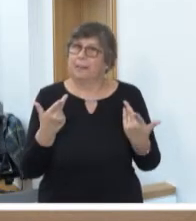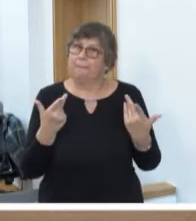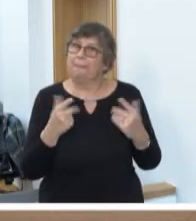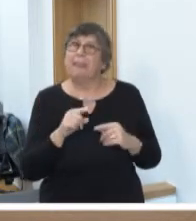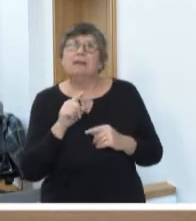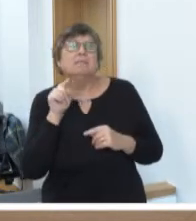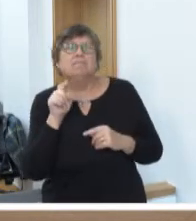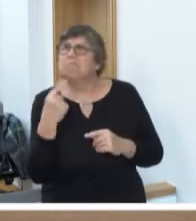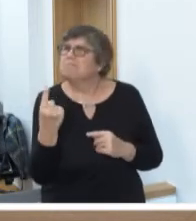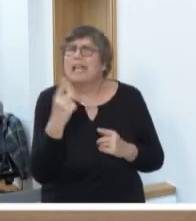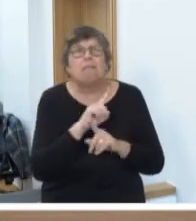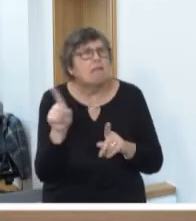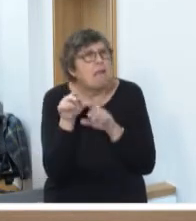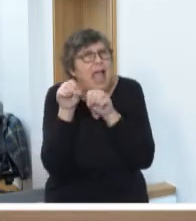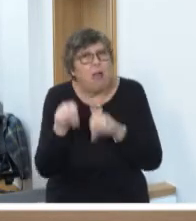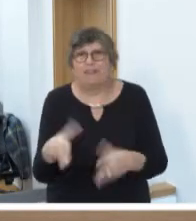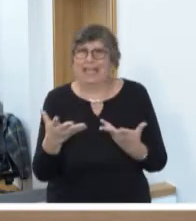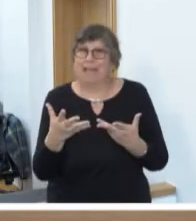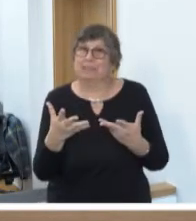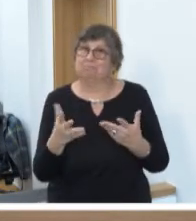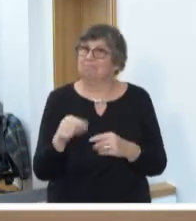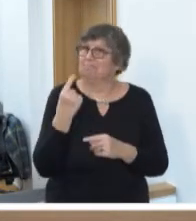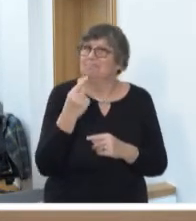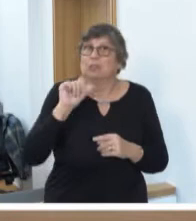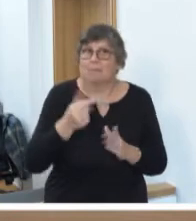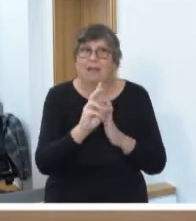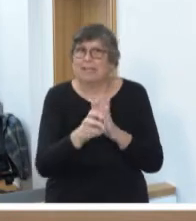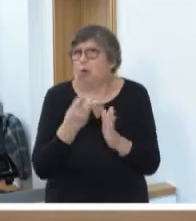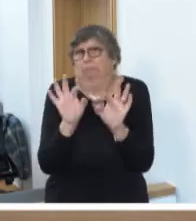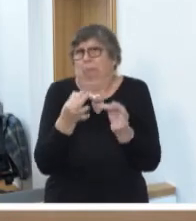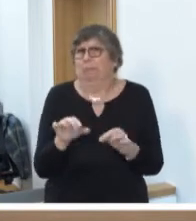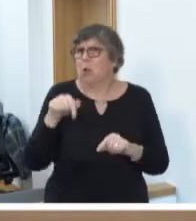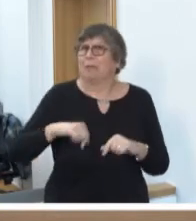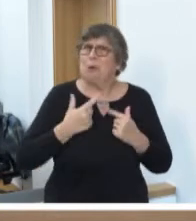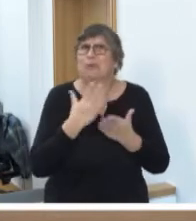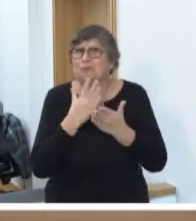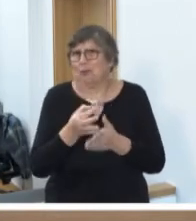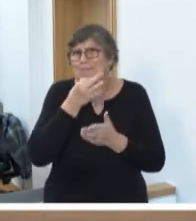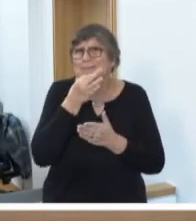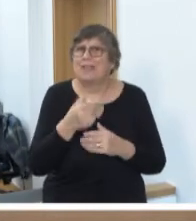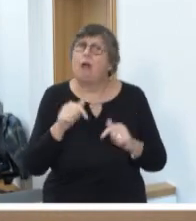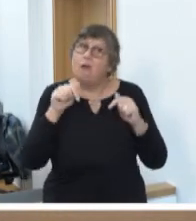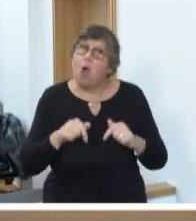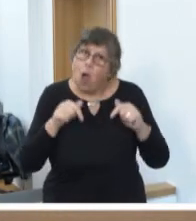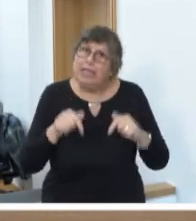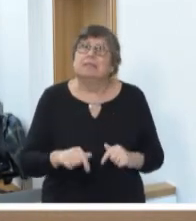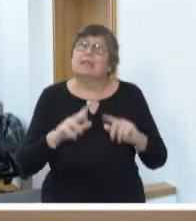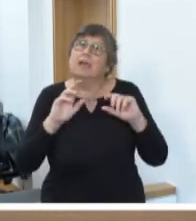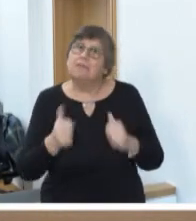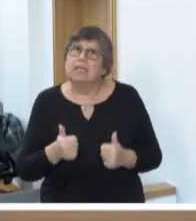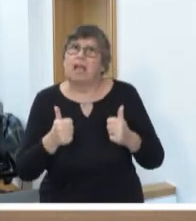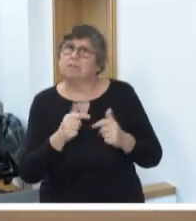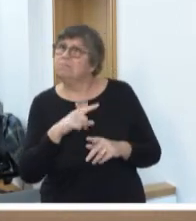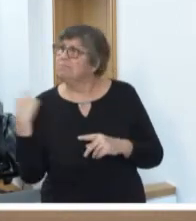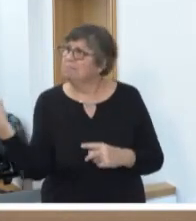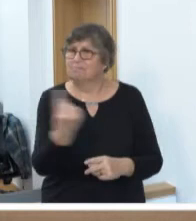nachgelassen hast an dem, was ich selbst zitiert, ich brauche es nicht zu wiederholen, auch heute mit deiner großen Mannschaft um euch alle